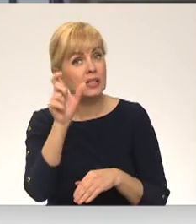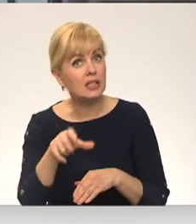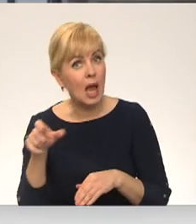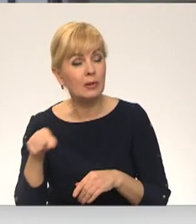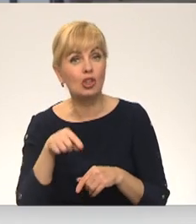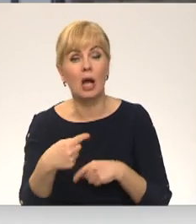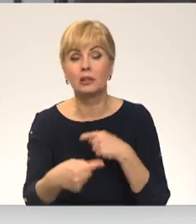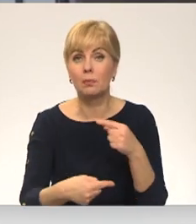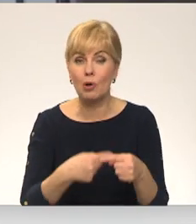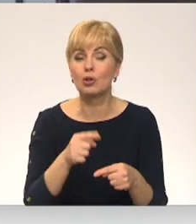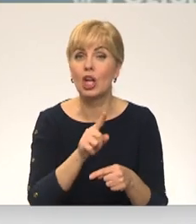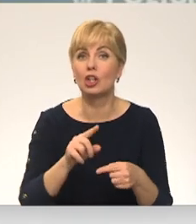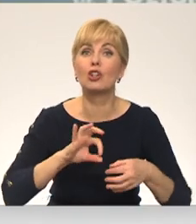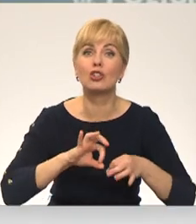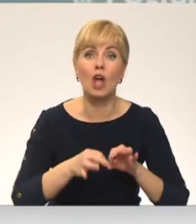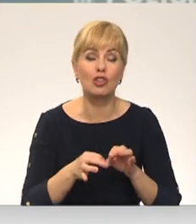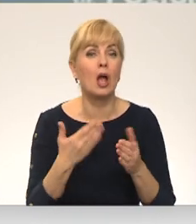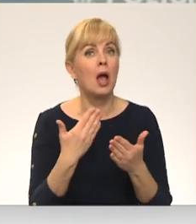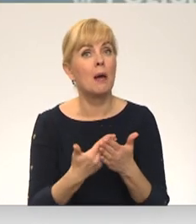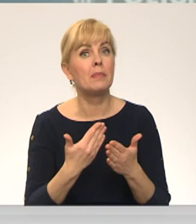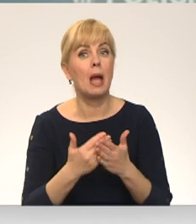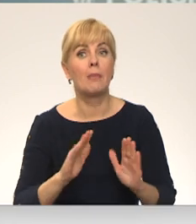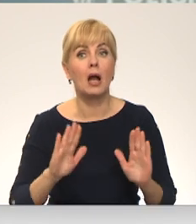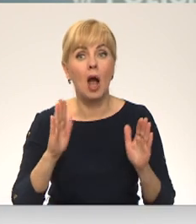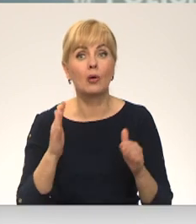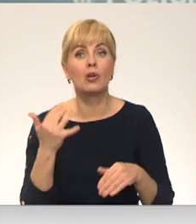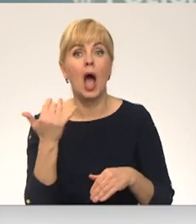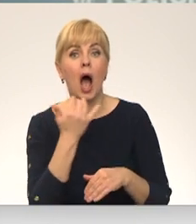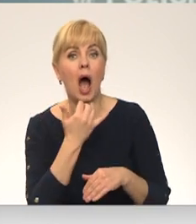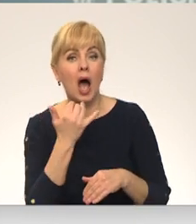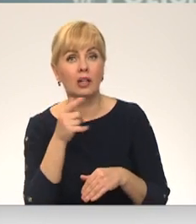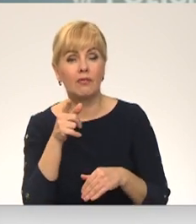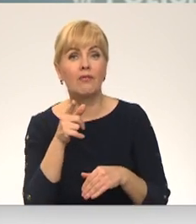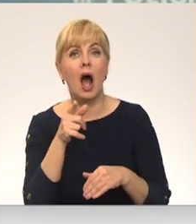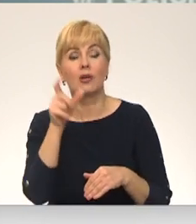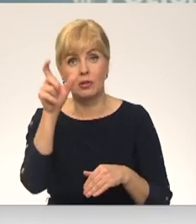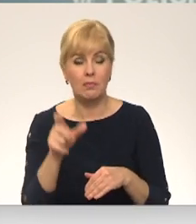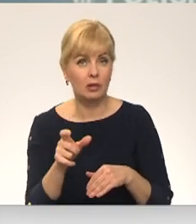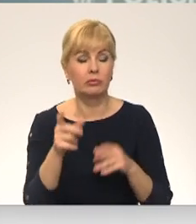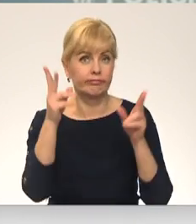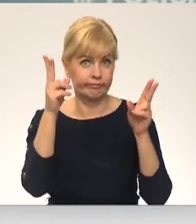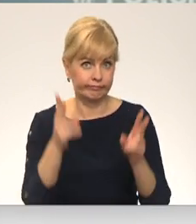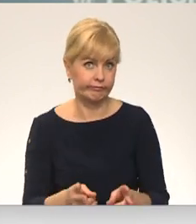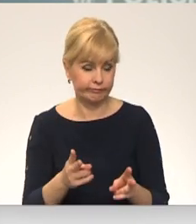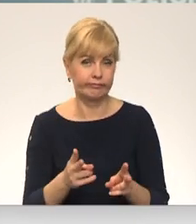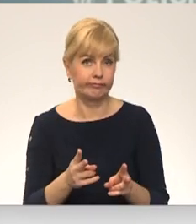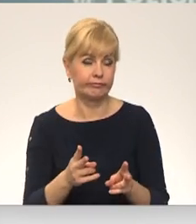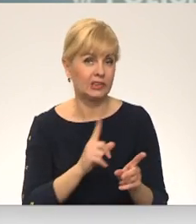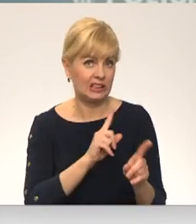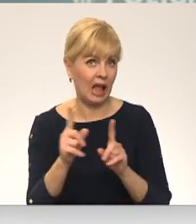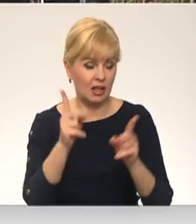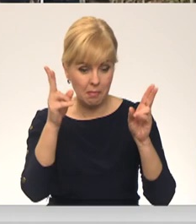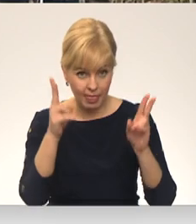šeit process ir sarežģītāks. Gadījumā, ja ārvalsts kilsvants iekļūst ceļu satiksmes negadījumā, tad šeit pastāv